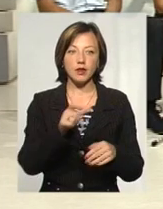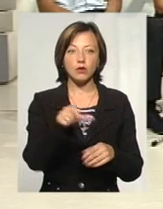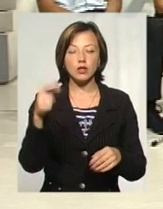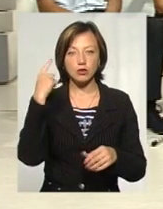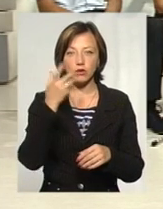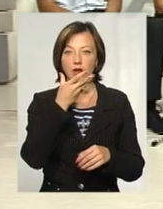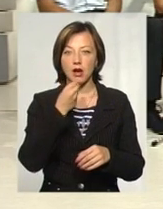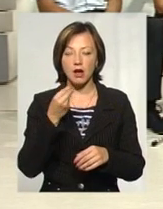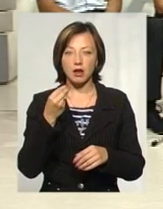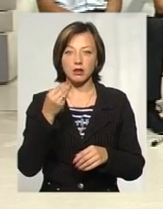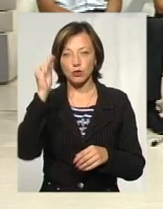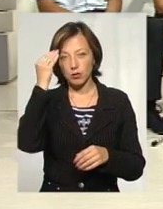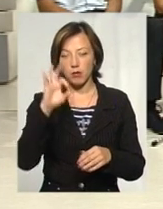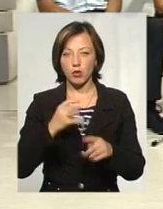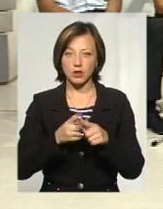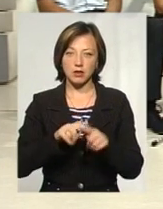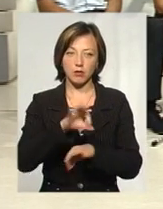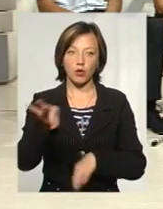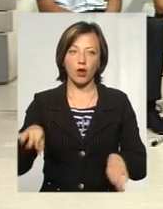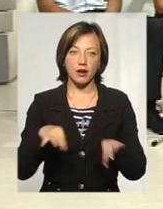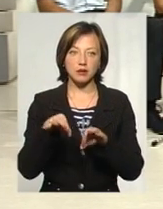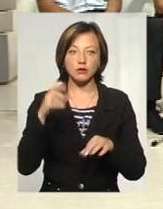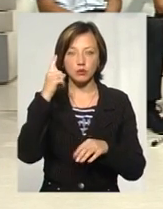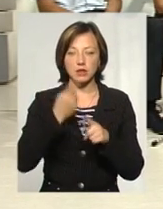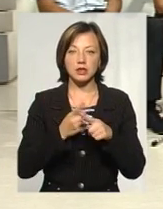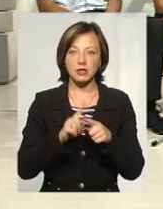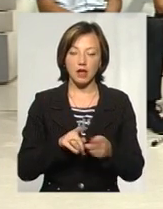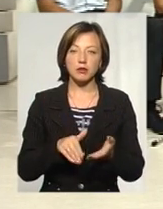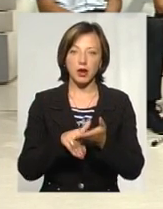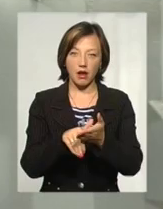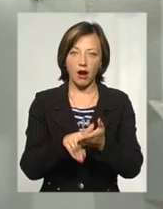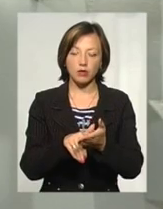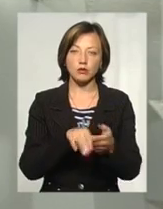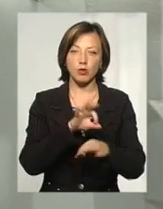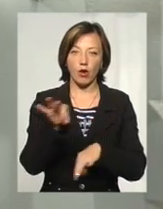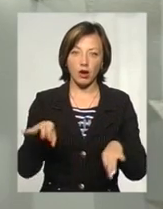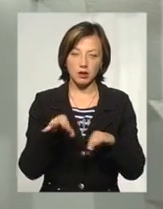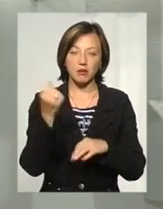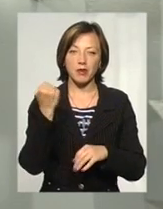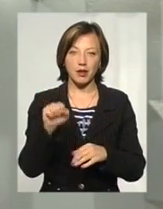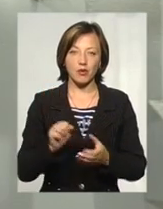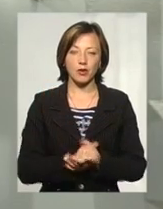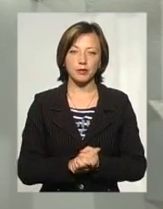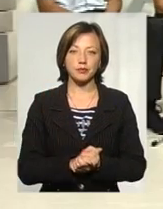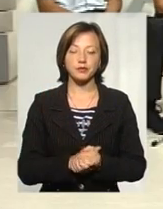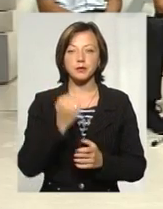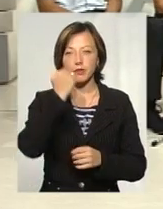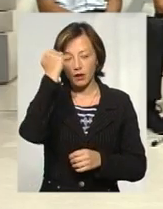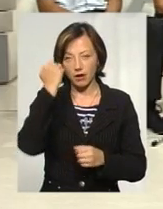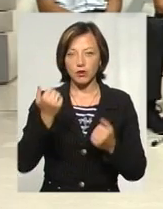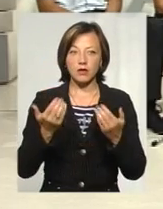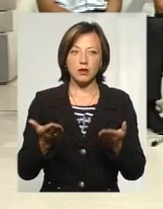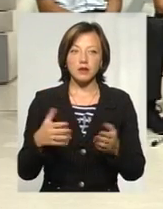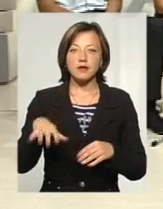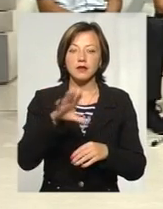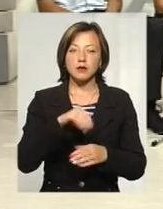гарні відео, які були в цих проєктах, тому я думаю, це сприяло, тому що проєкти перемогли. Дякую, пані Оксано,